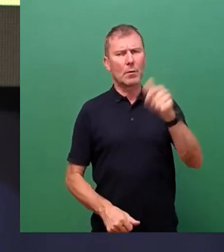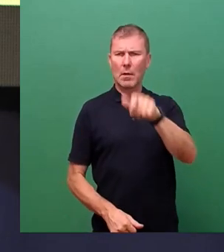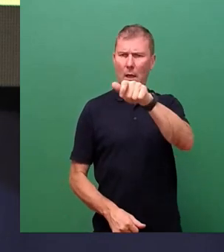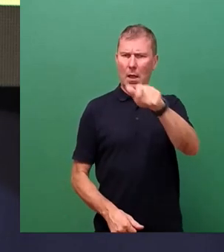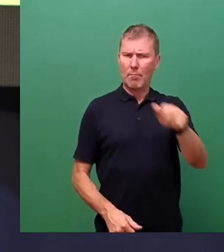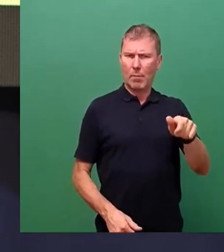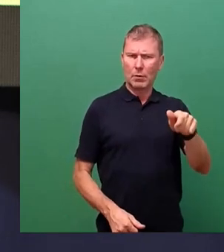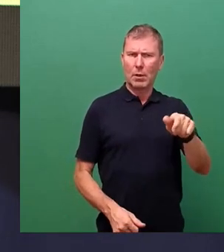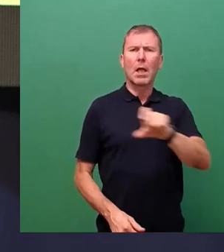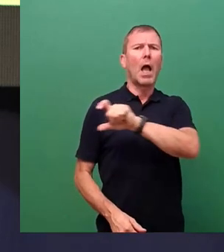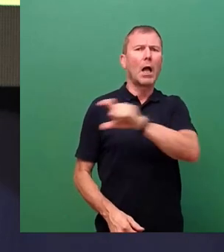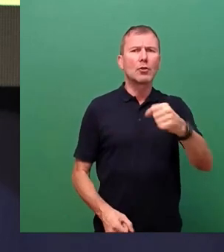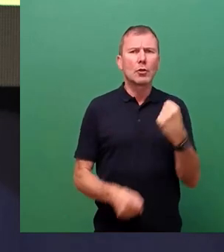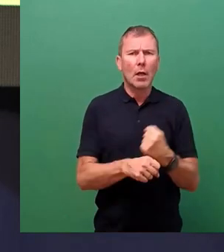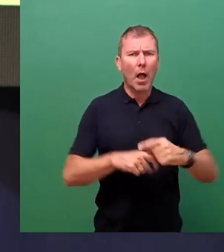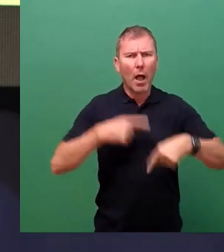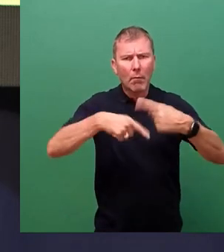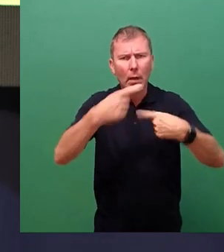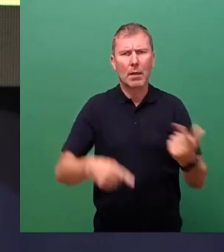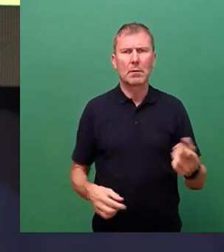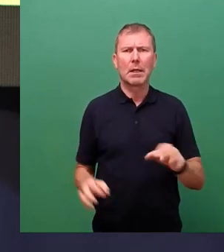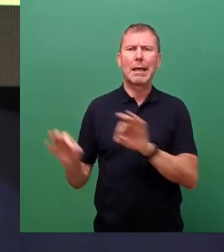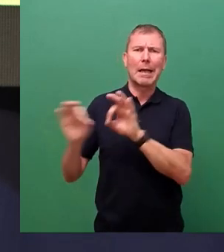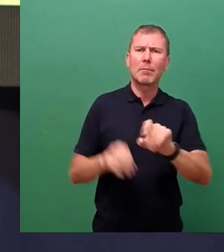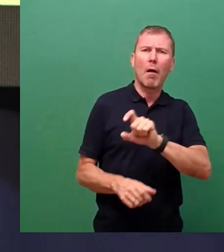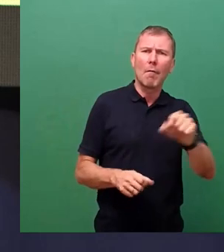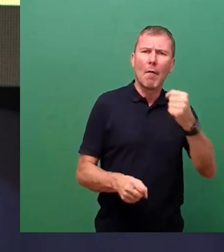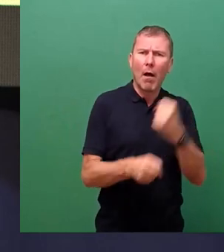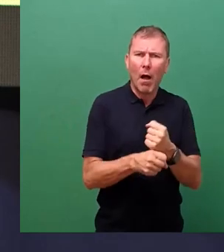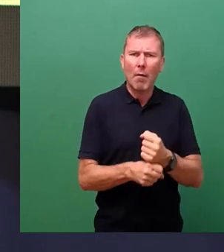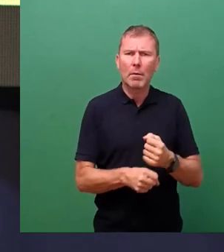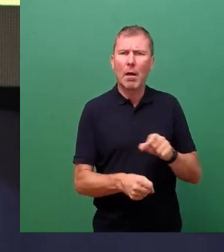Schichtdienst arbeiten oder regelmäßig am Wochenende Erwerbsarbeit nachgehen,